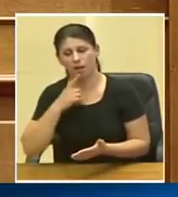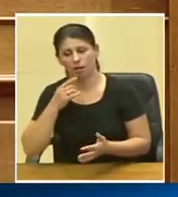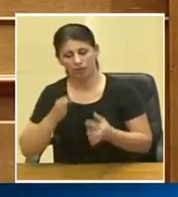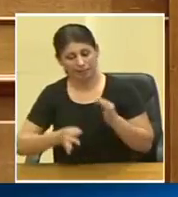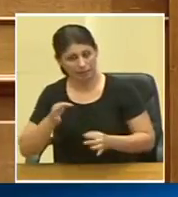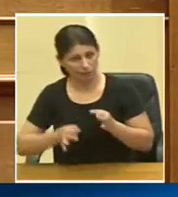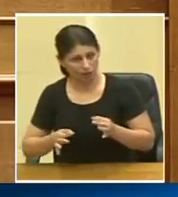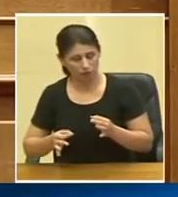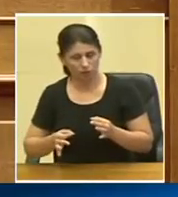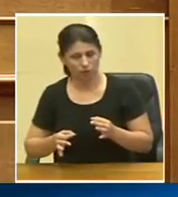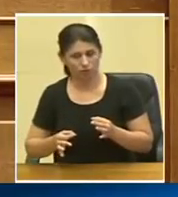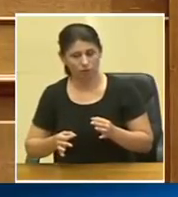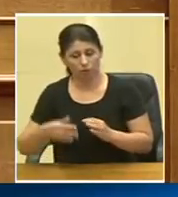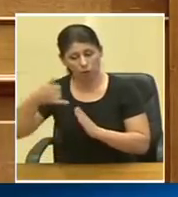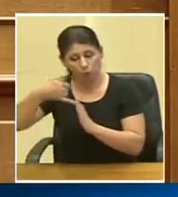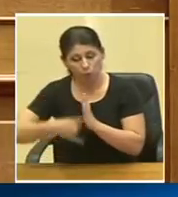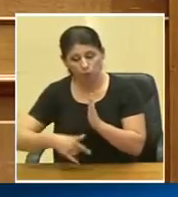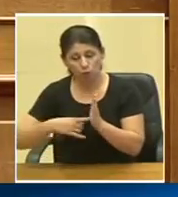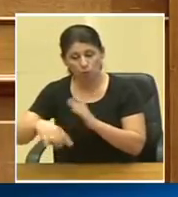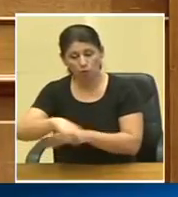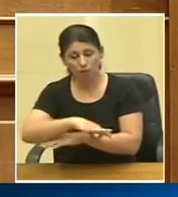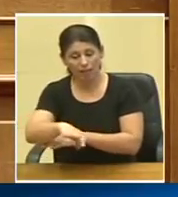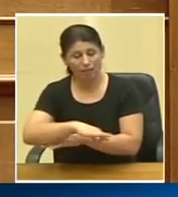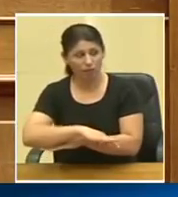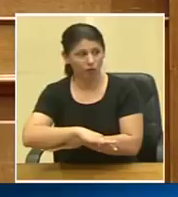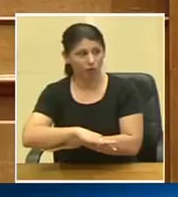Στην ουσία του νομοσχέδιου του σημερινού.